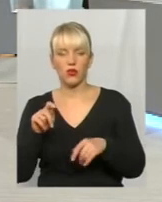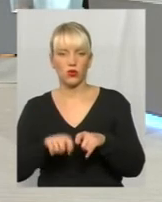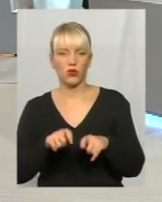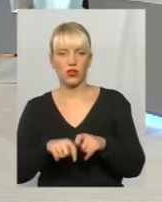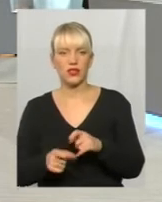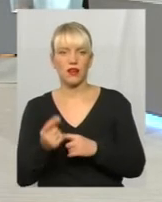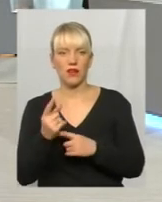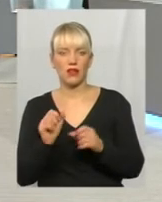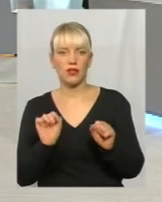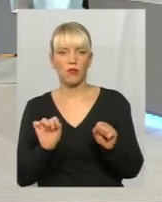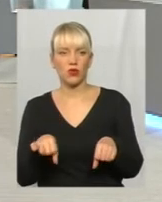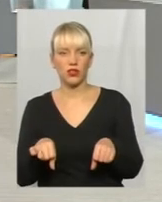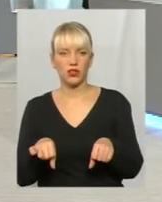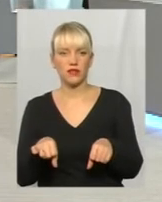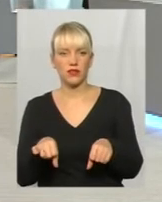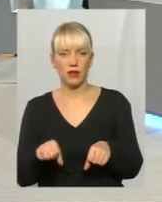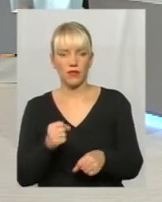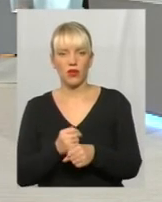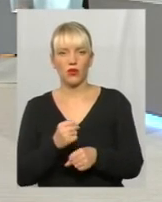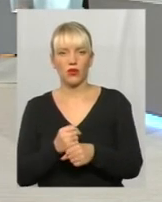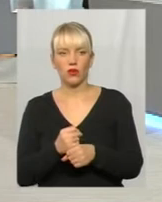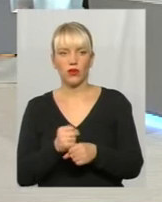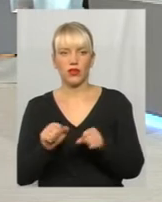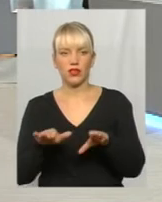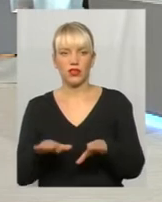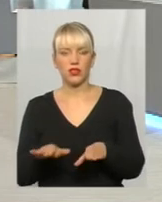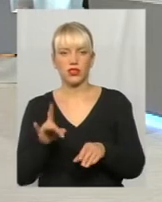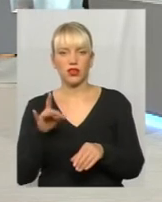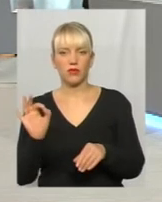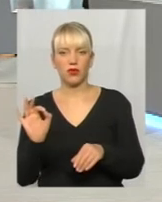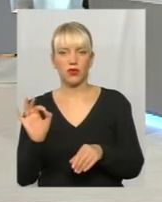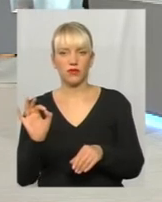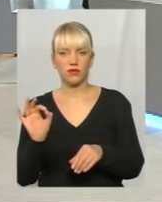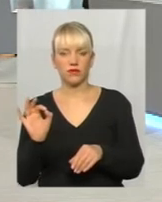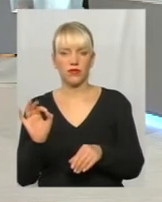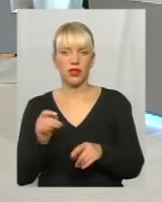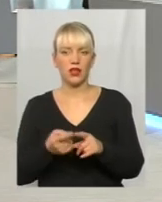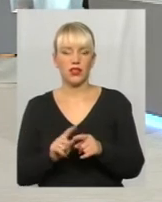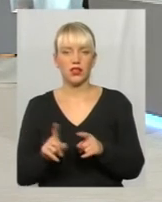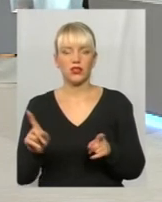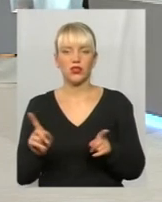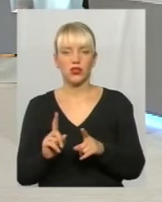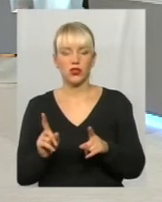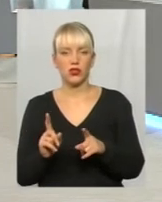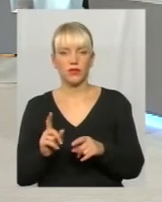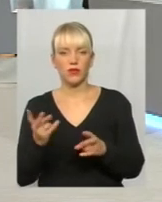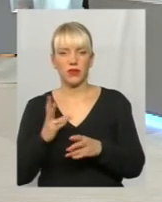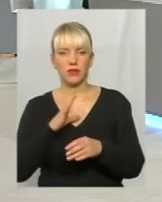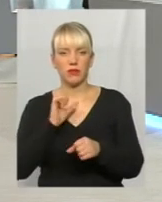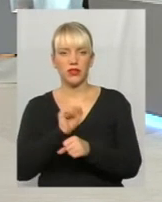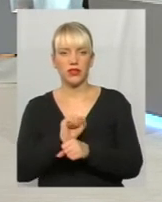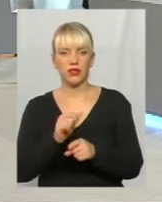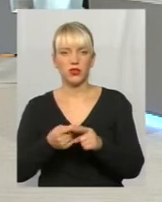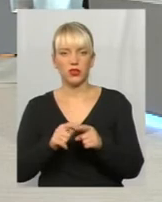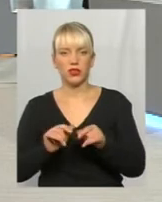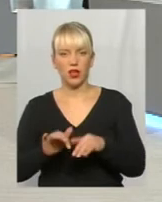можливість робити вже рішення про те, що таке має припинити діяльність,